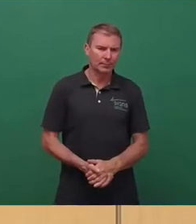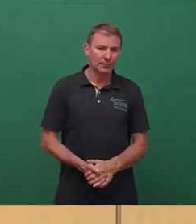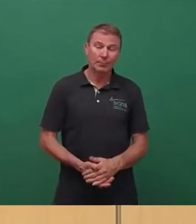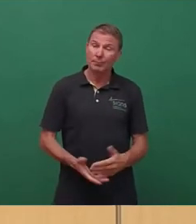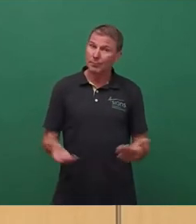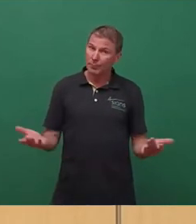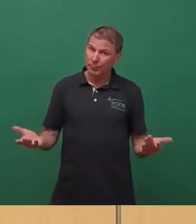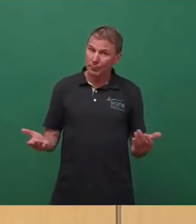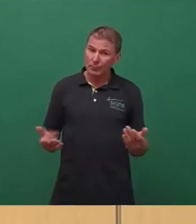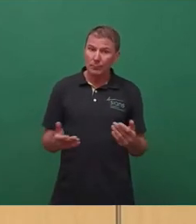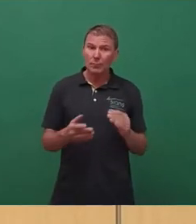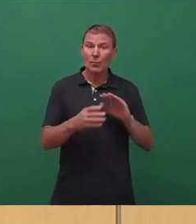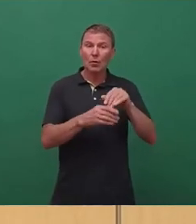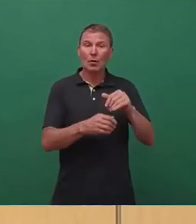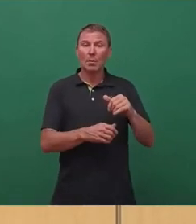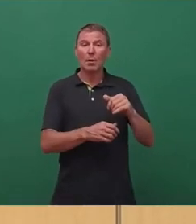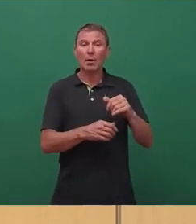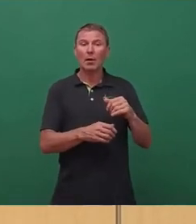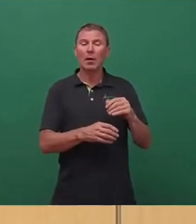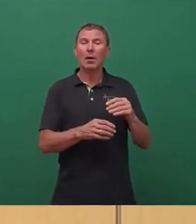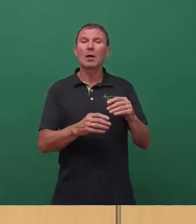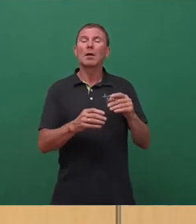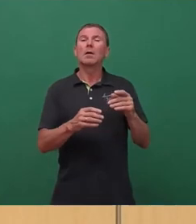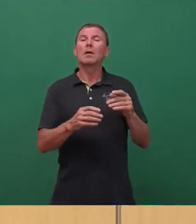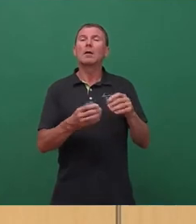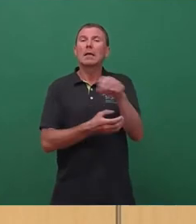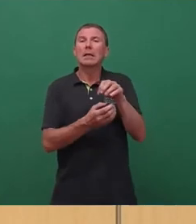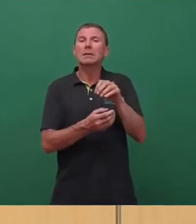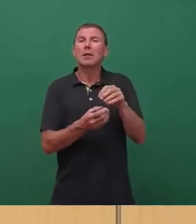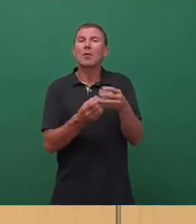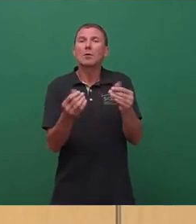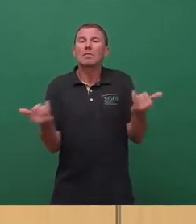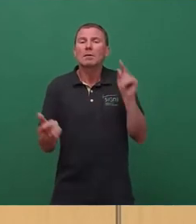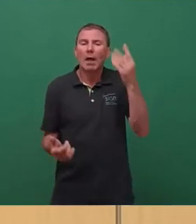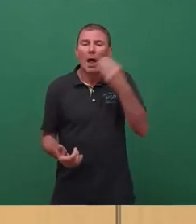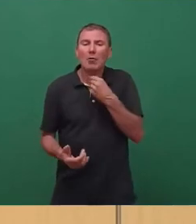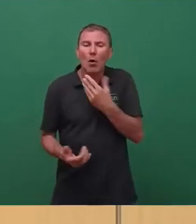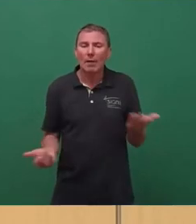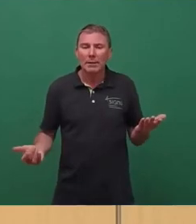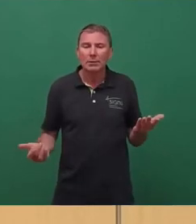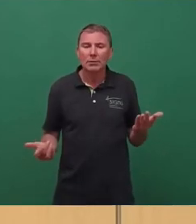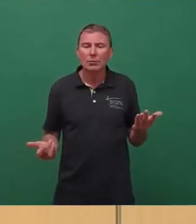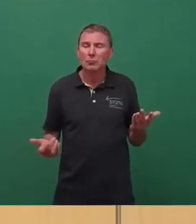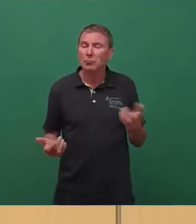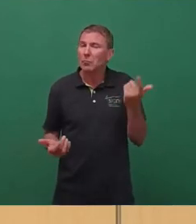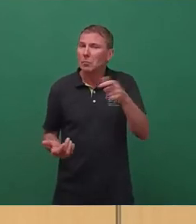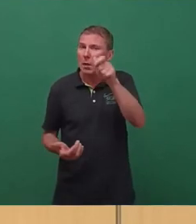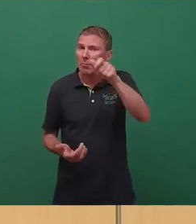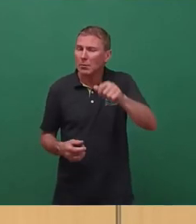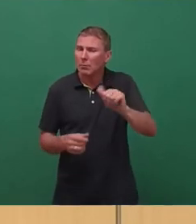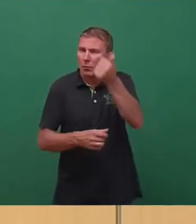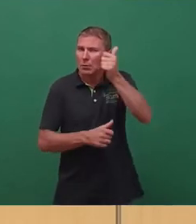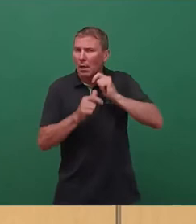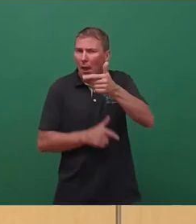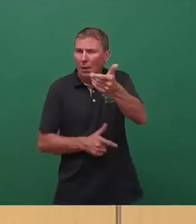Was wäre denn für die Überwindung der Krise notwendig? Und welche Menschen waren es denn, die besonders darunter gelitten haben? Ja,